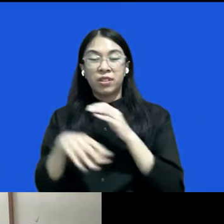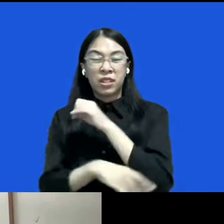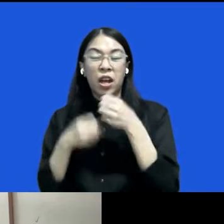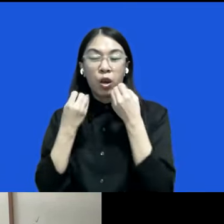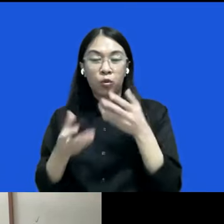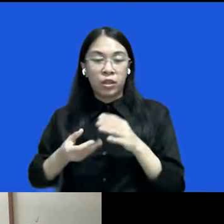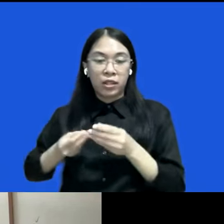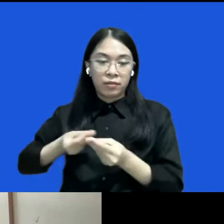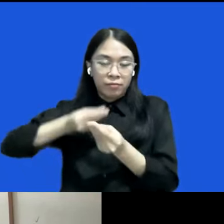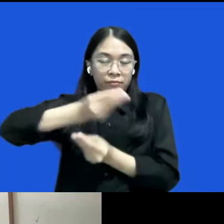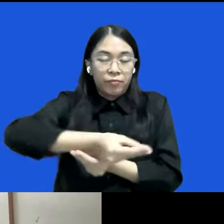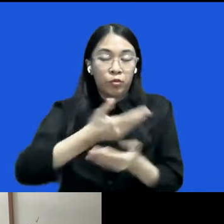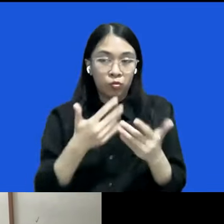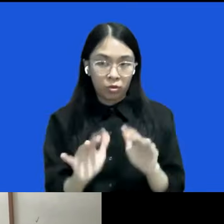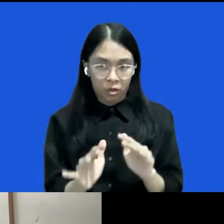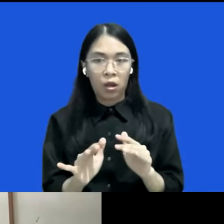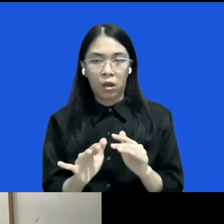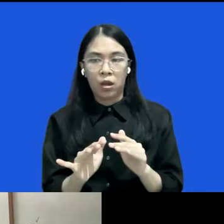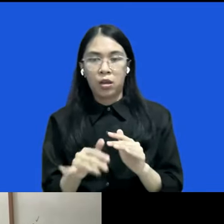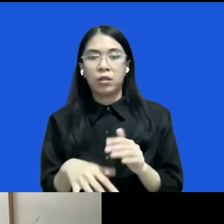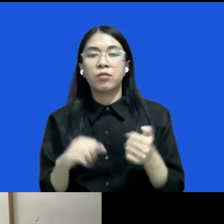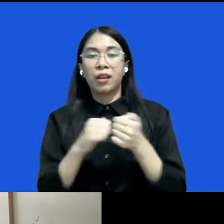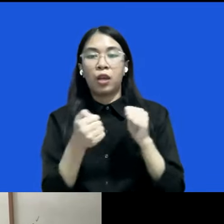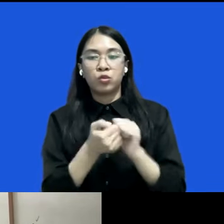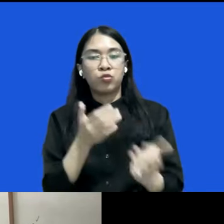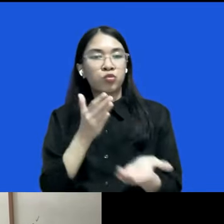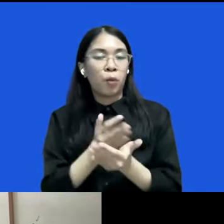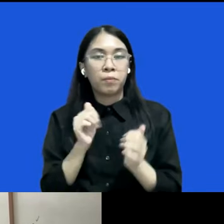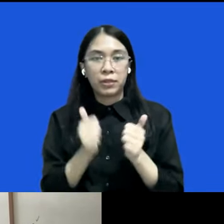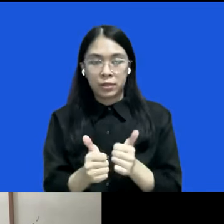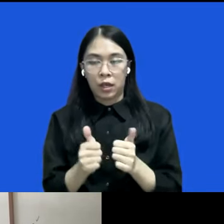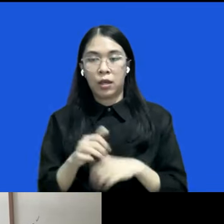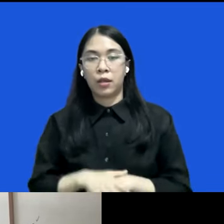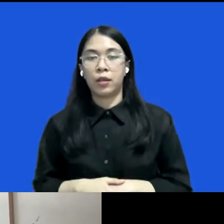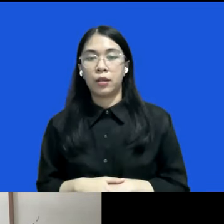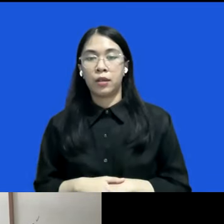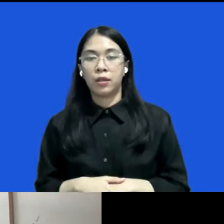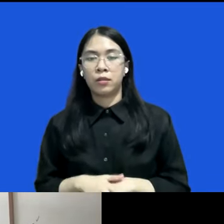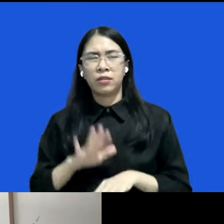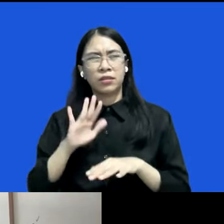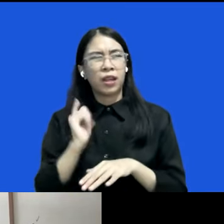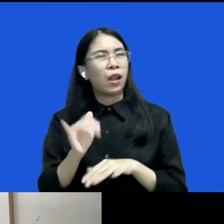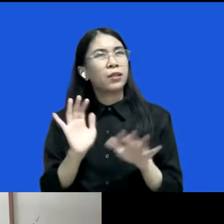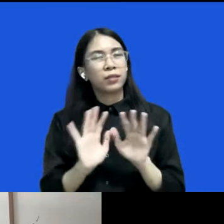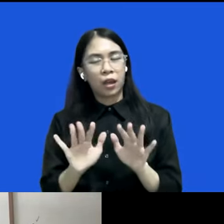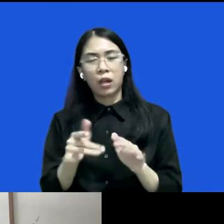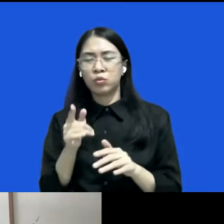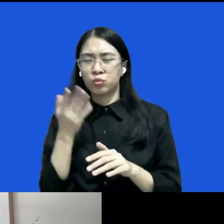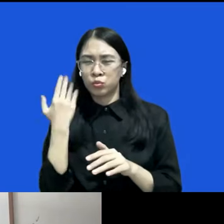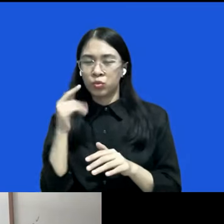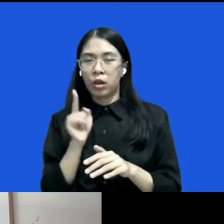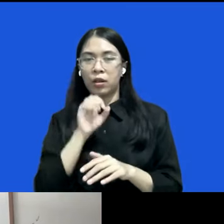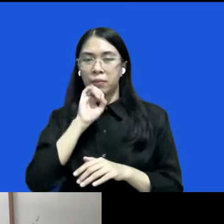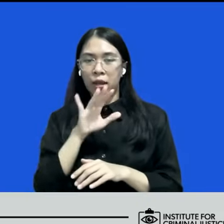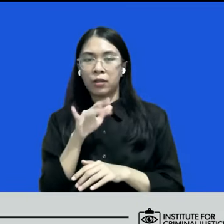dan itu perkaranya bisa dihentikan bahkan kalau saya tidak salah itu sempat diutarakan